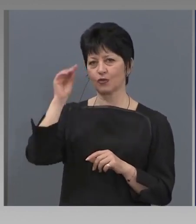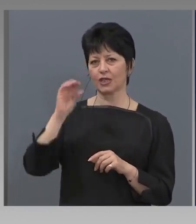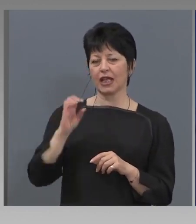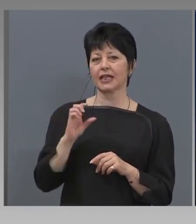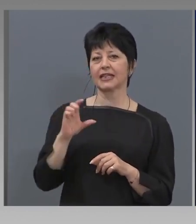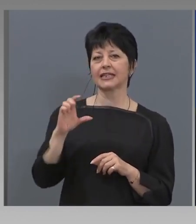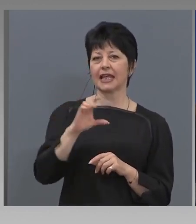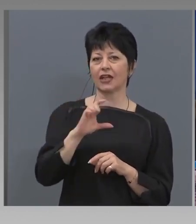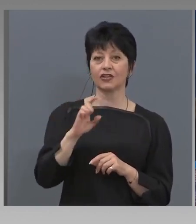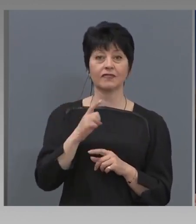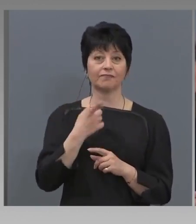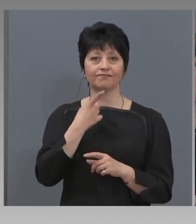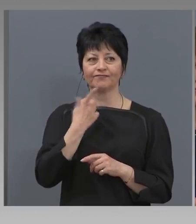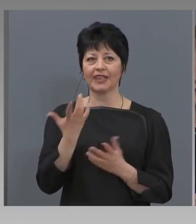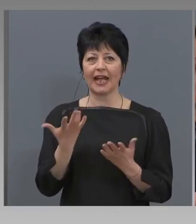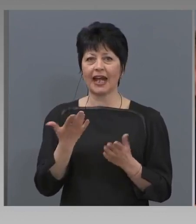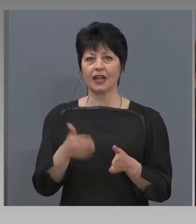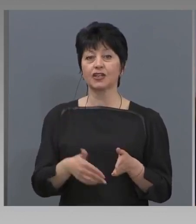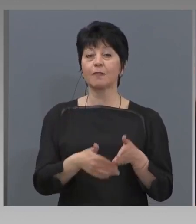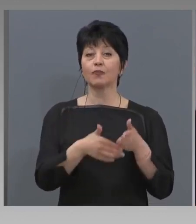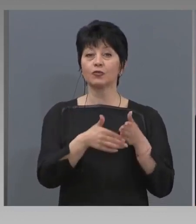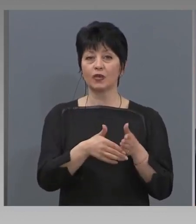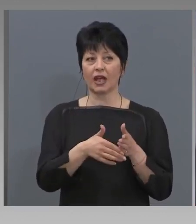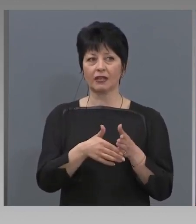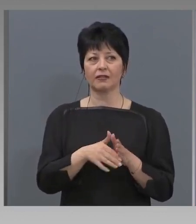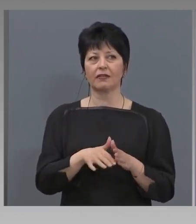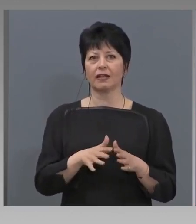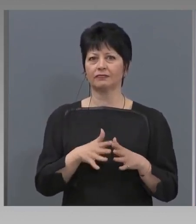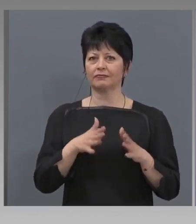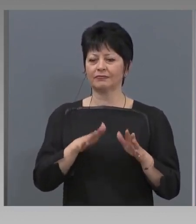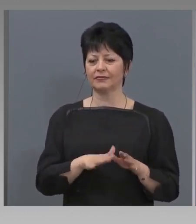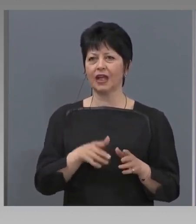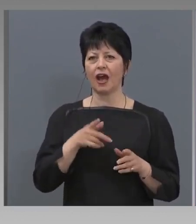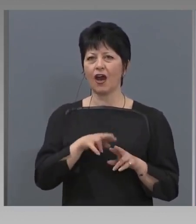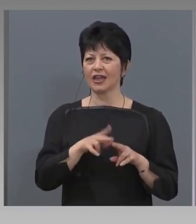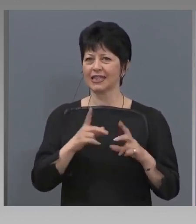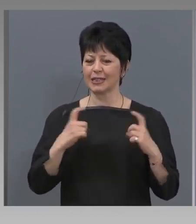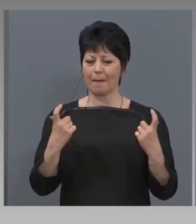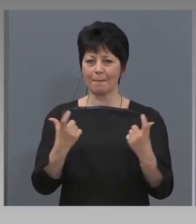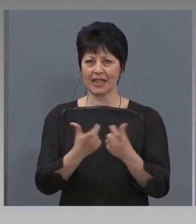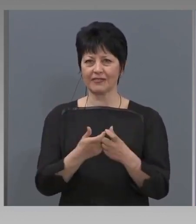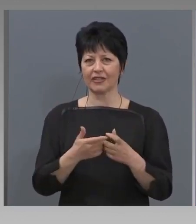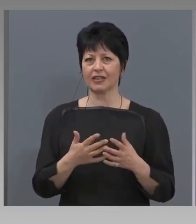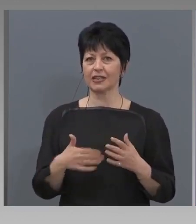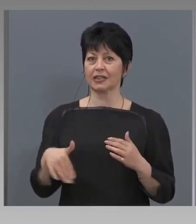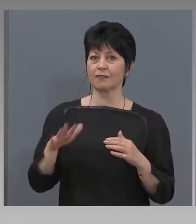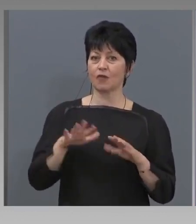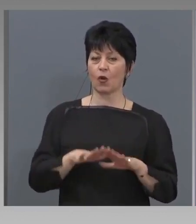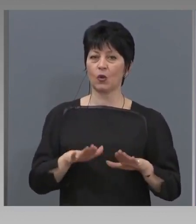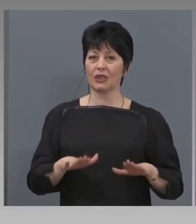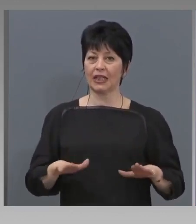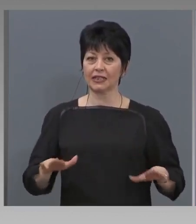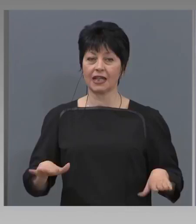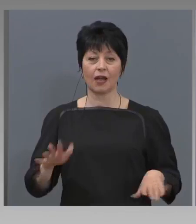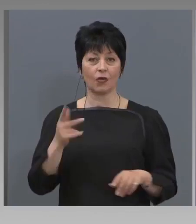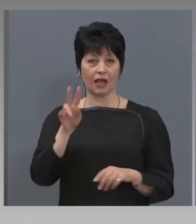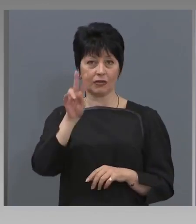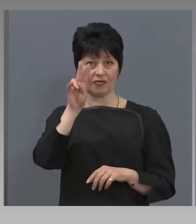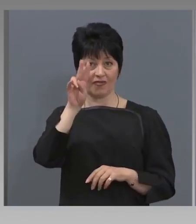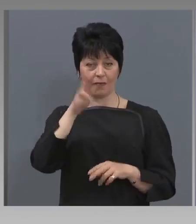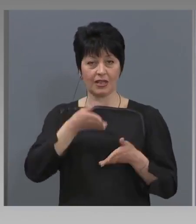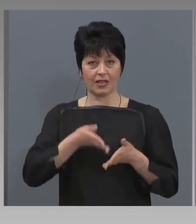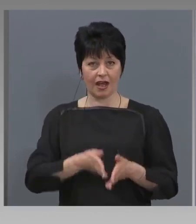как ще подпомогнете многодетните семейства, които са в ситуация двама родители излезли в неплатен отпуск,